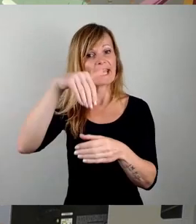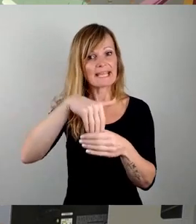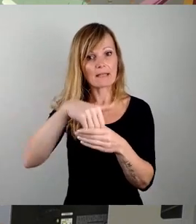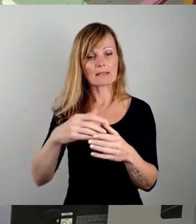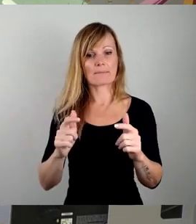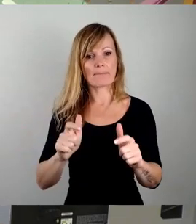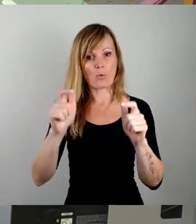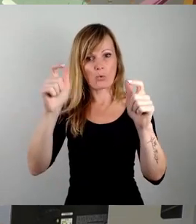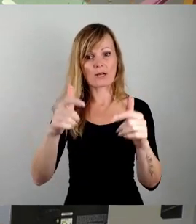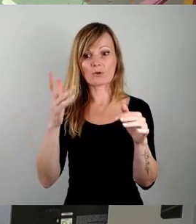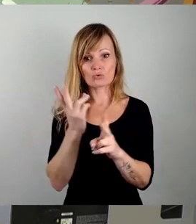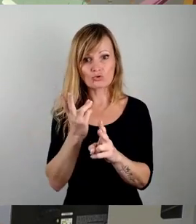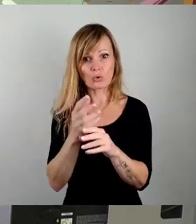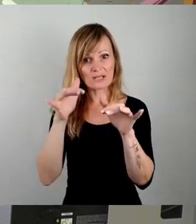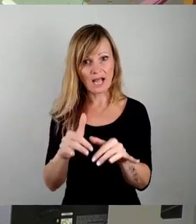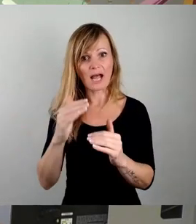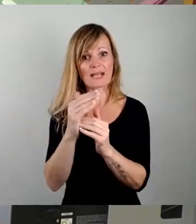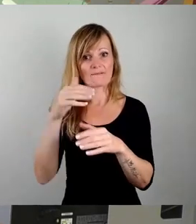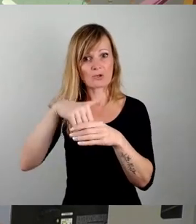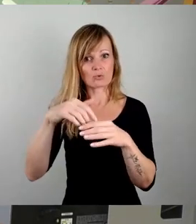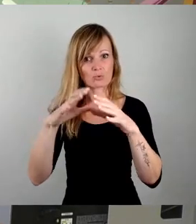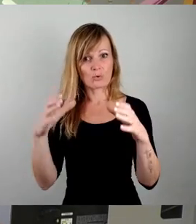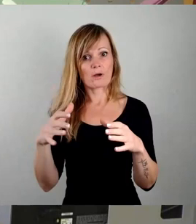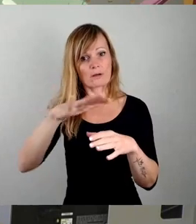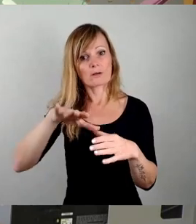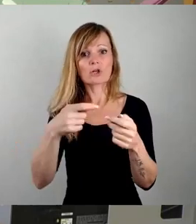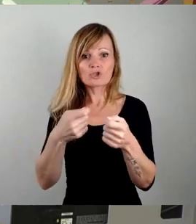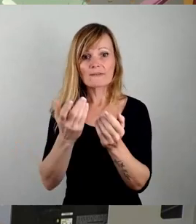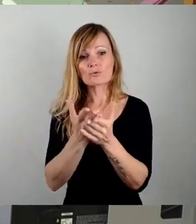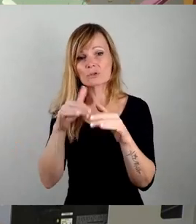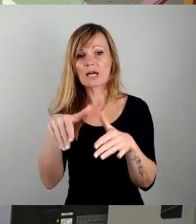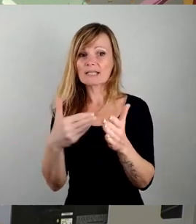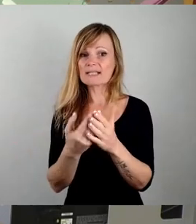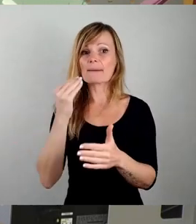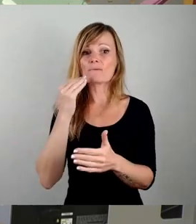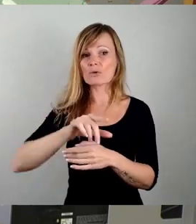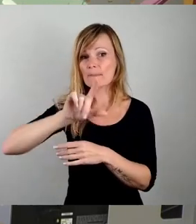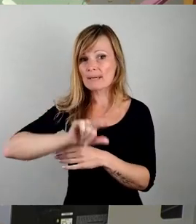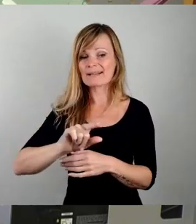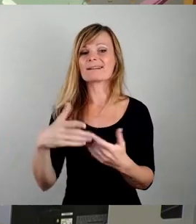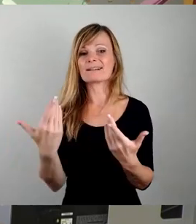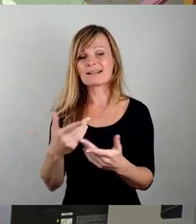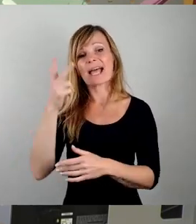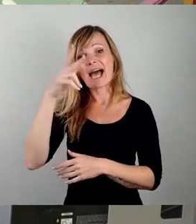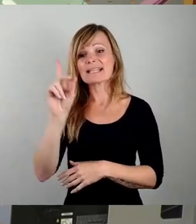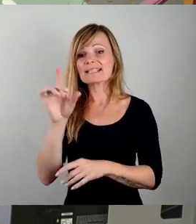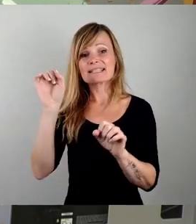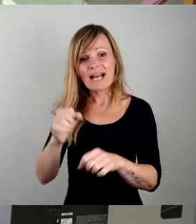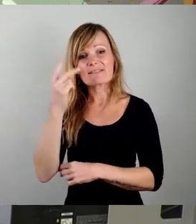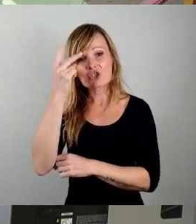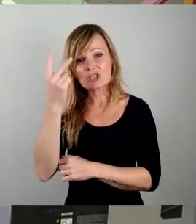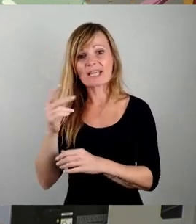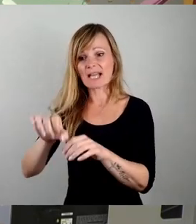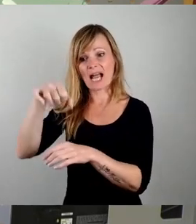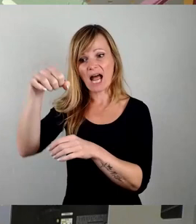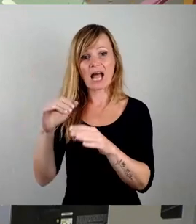macht Wohnen also billiger. Wer also die ach so lieb gewonnenen Garagengrundstücke, und Herr Dietrich, ich kann das ja verstehen, dass Garagengrundstücke eine